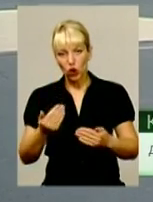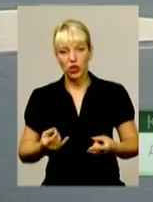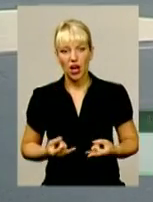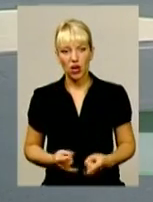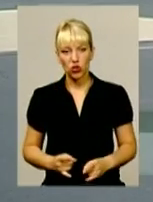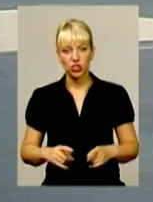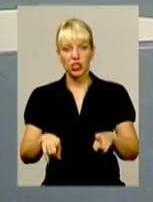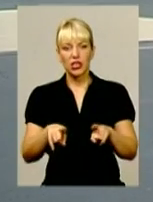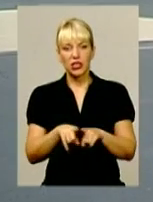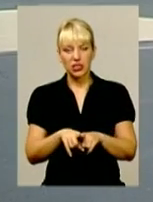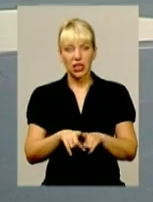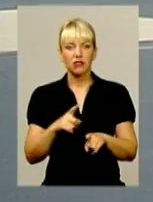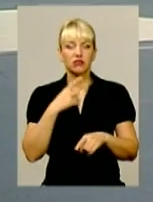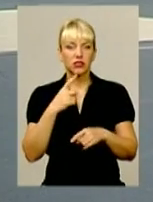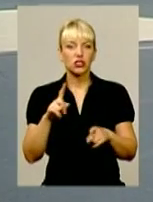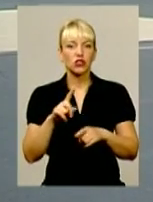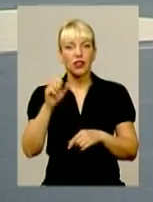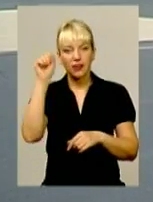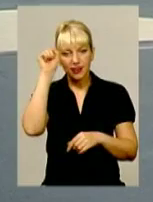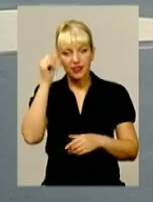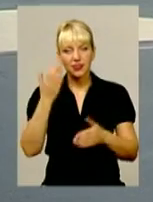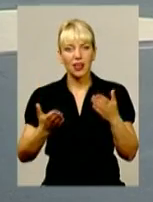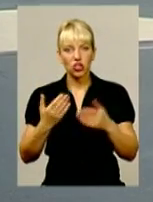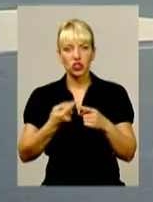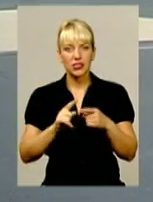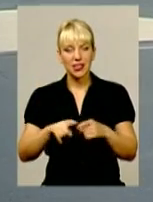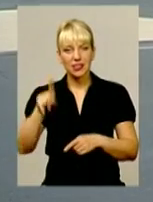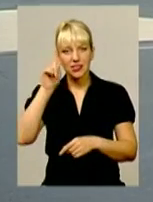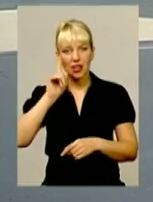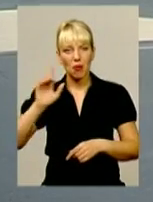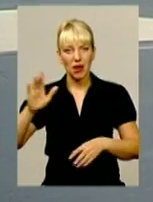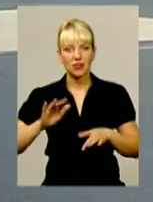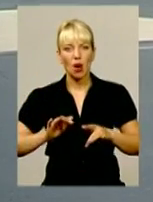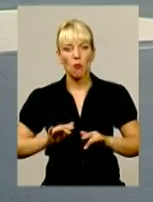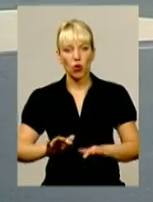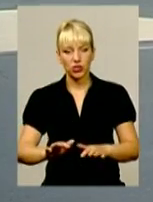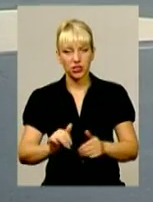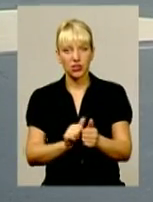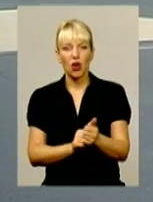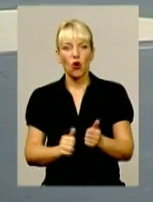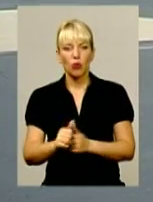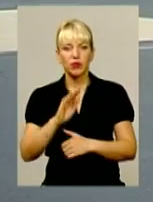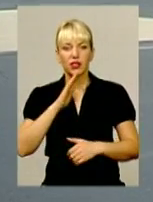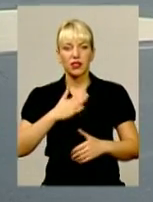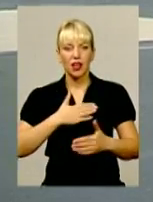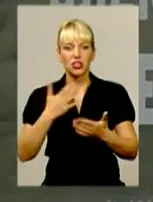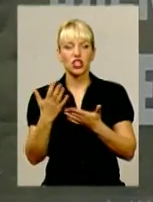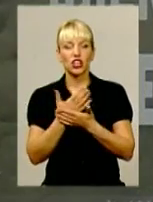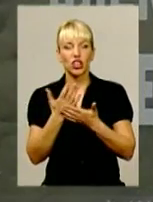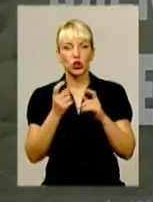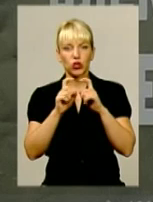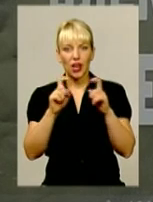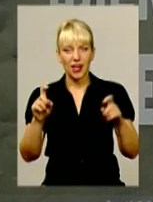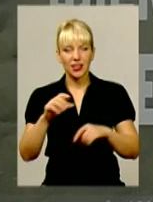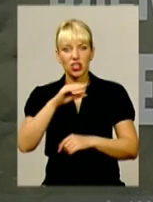подумали, що гріф якщо ця знаменна подія обійде наш кінотеатр імені Тараса Шевченка. Ми